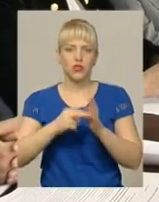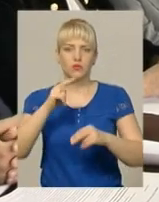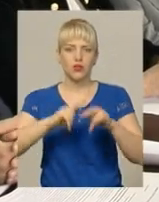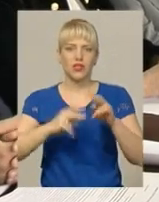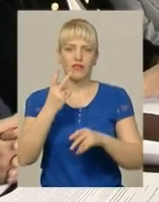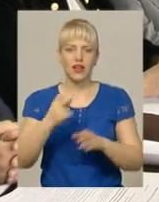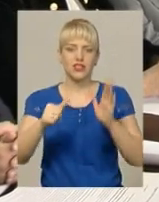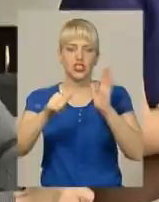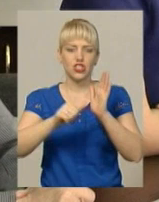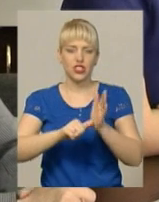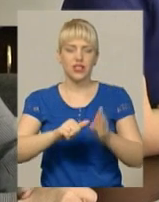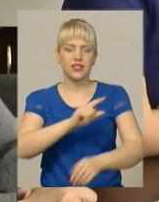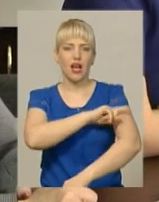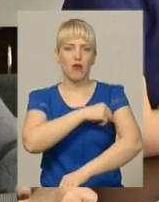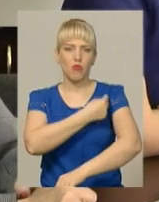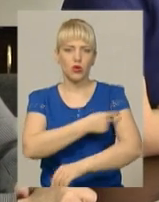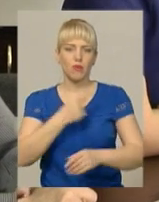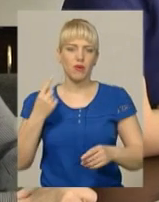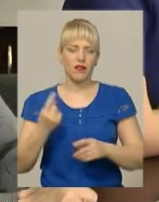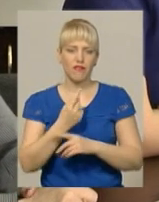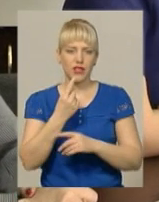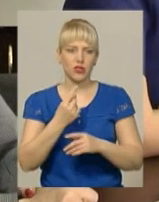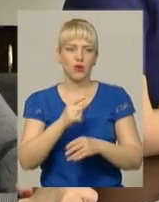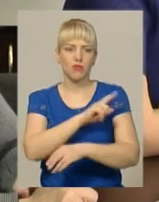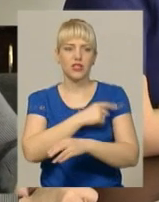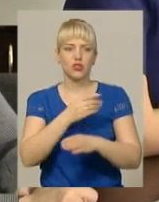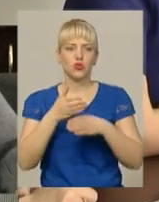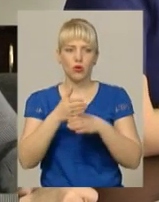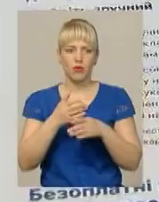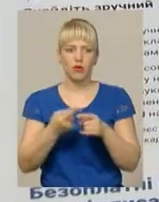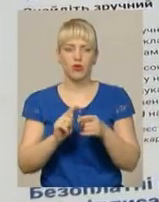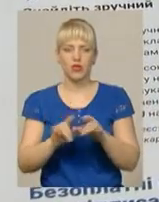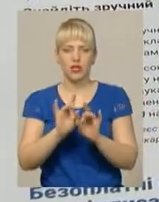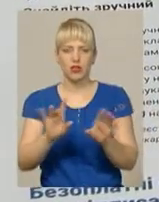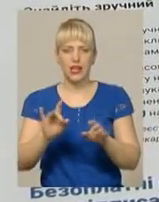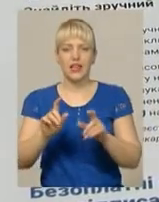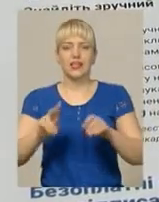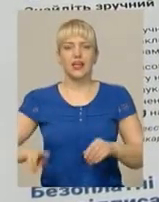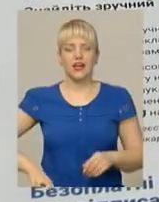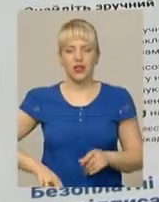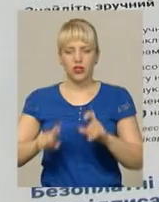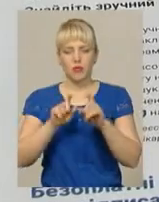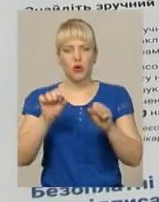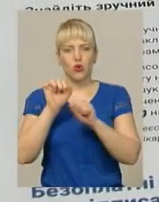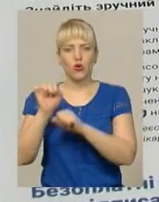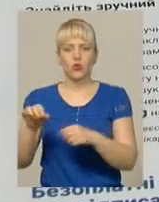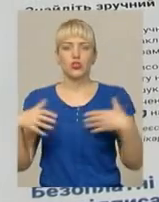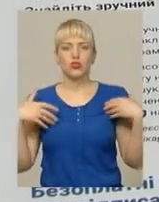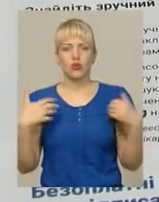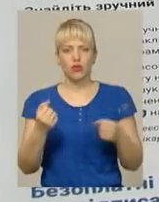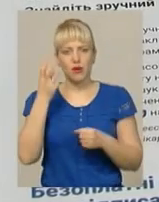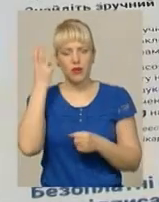амбулаторій первинної медичної допомоги. Про це на прес-конференції сказав директор Департаменту охорони здоров'я Хмельницької обласної державної